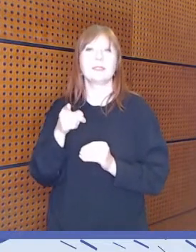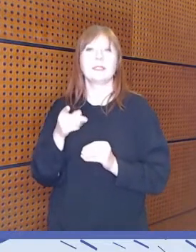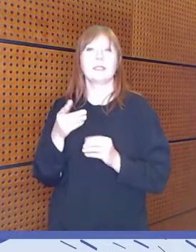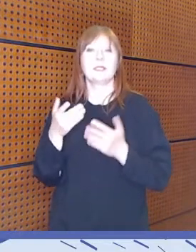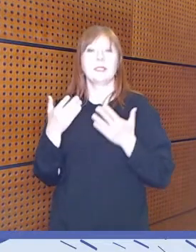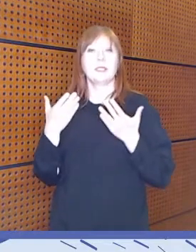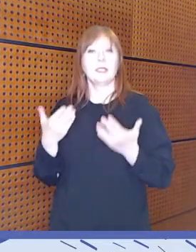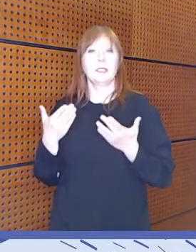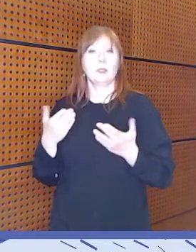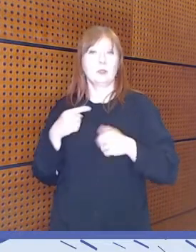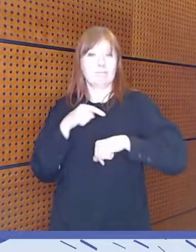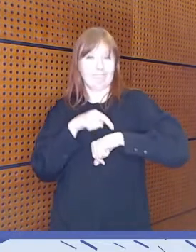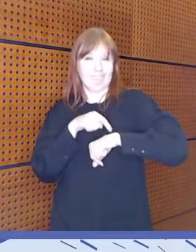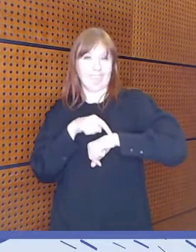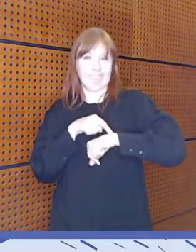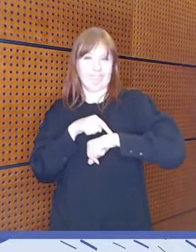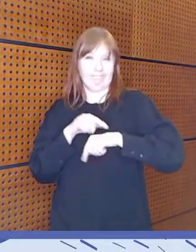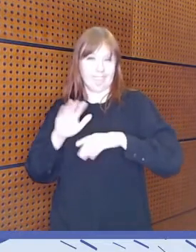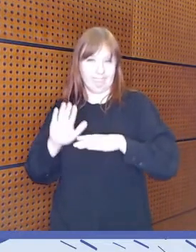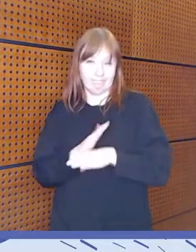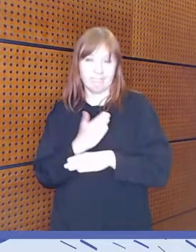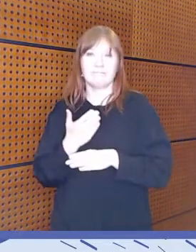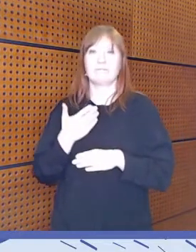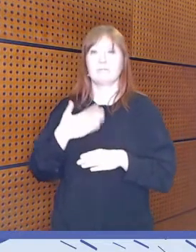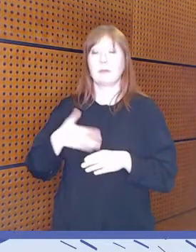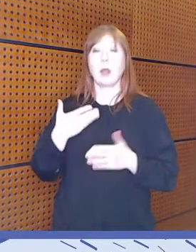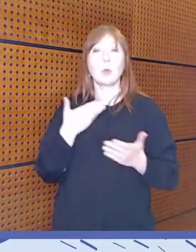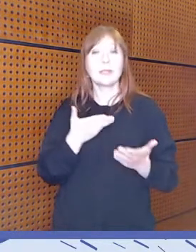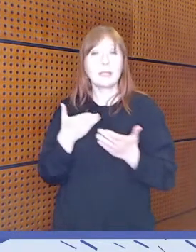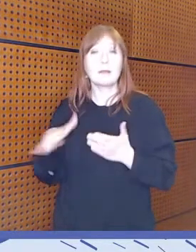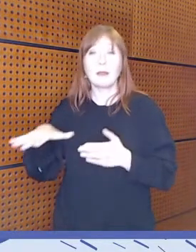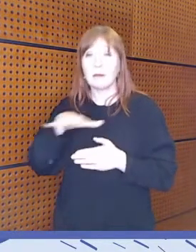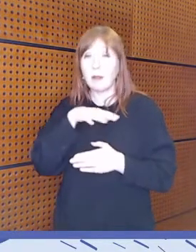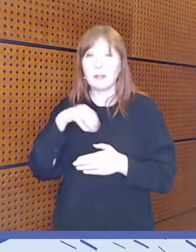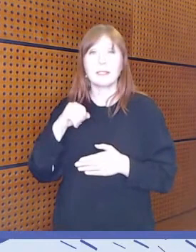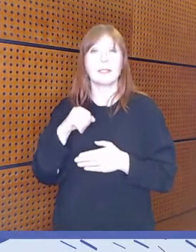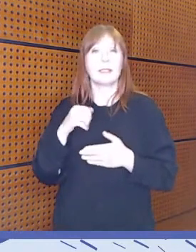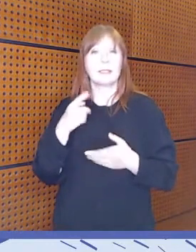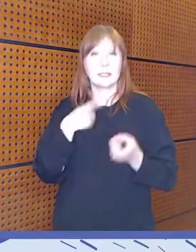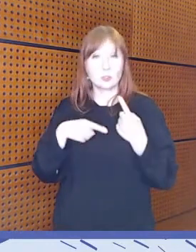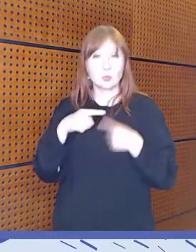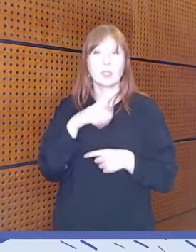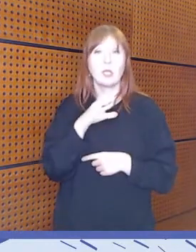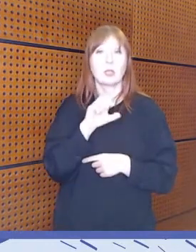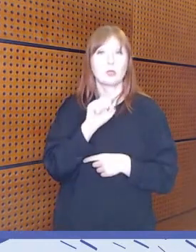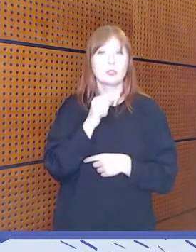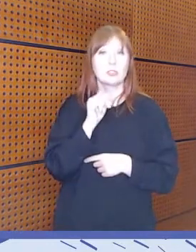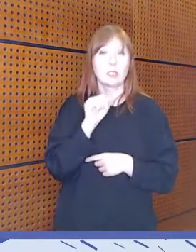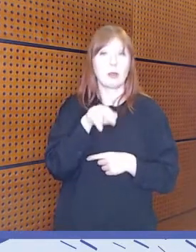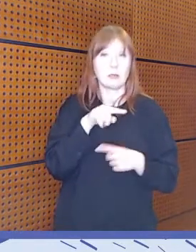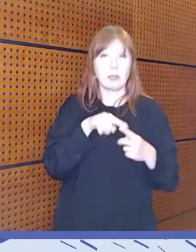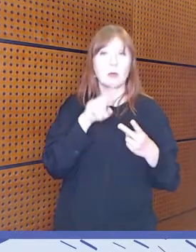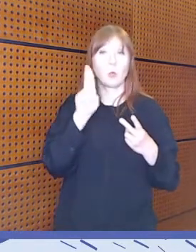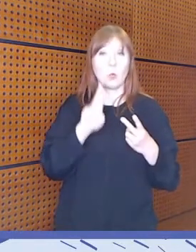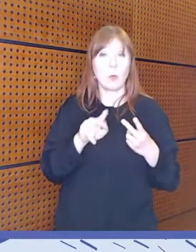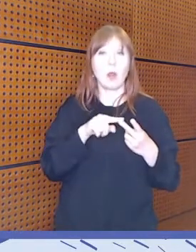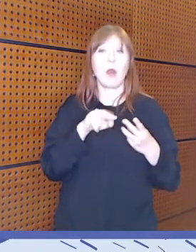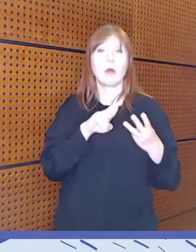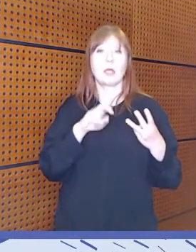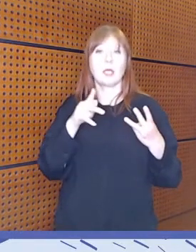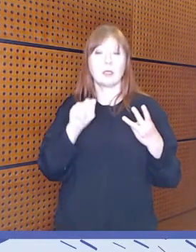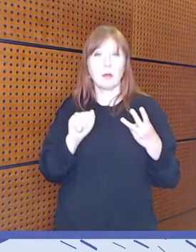nyt aika täyteen. Mä haluan kiittää kaikkia keskustelijoita. Kati Kostiander, Ulla Sivunen, Riikka Marttinen,